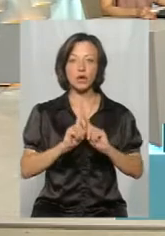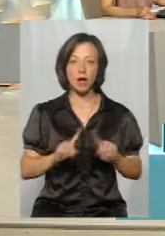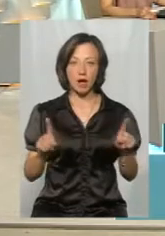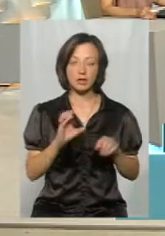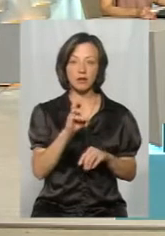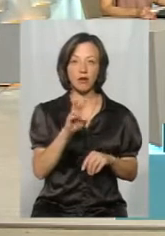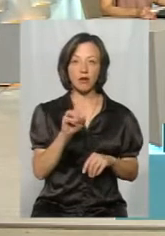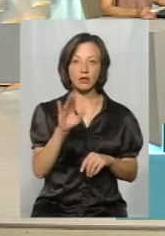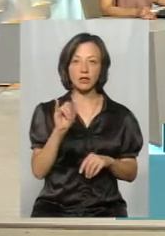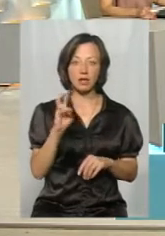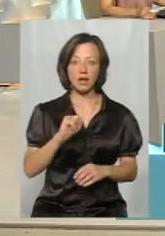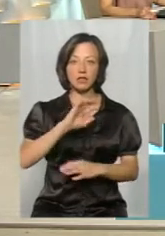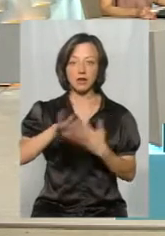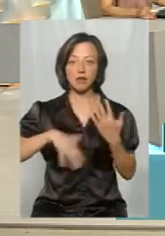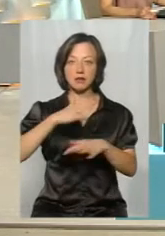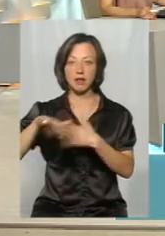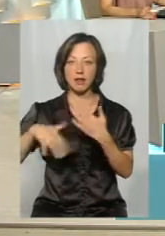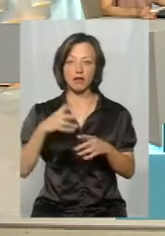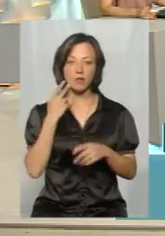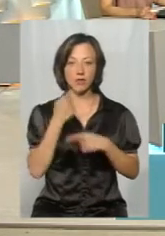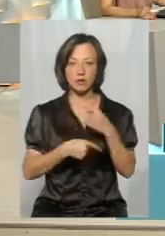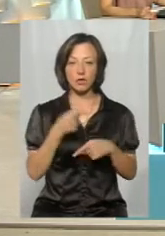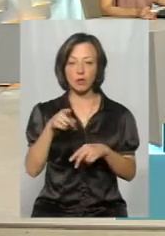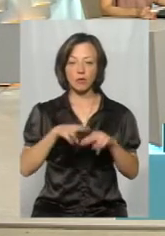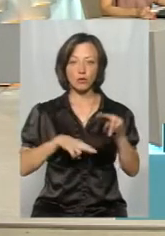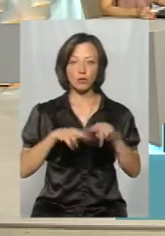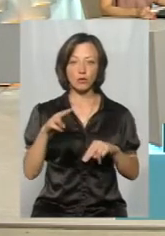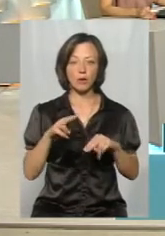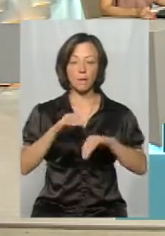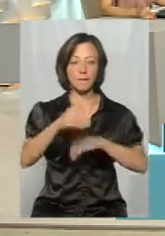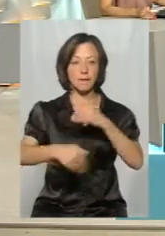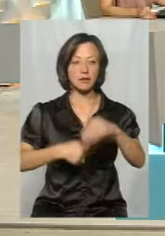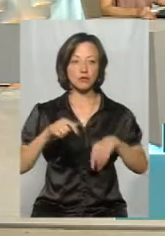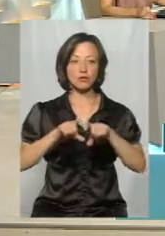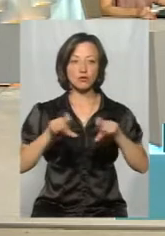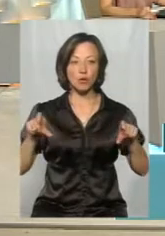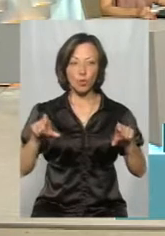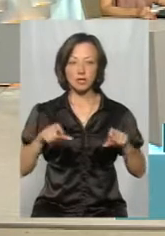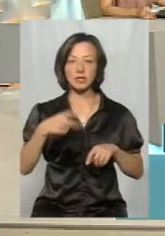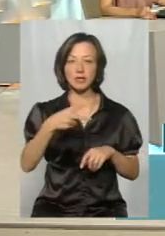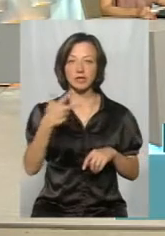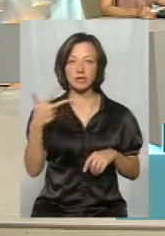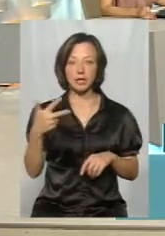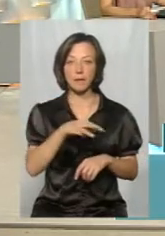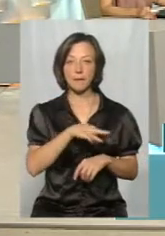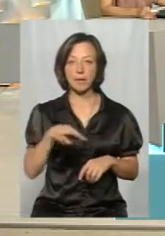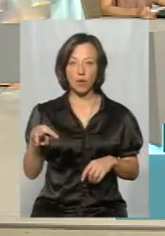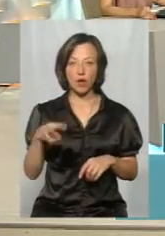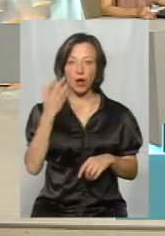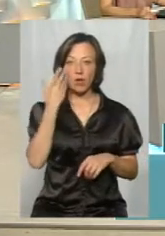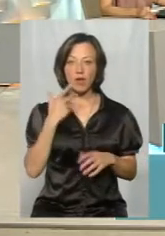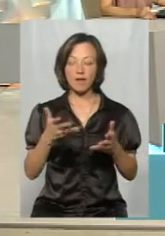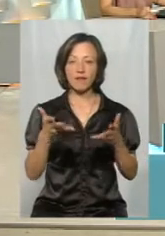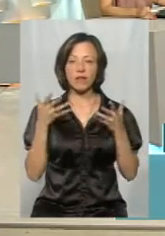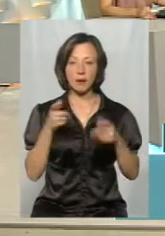Славутинка. Скандал на скандалі, скандалом поганяють. Там будується басейн в школі за 23 мільйони. А коли вже